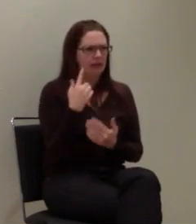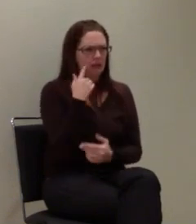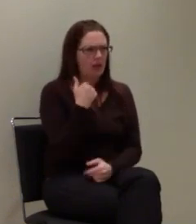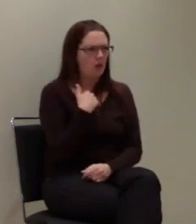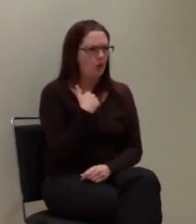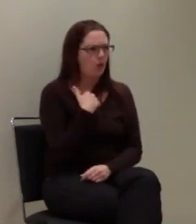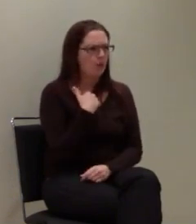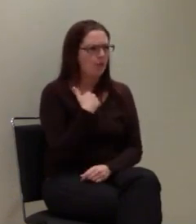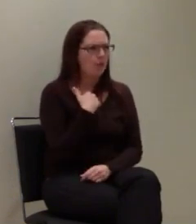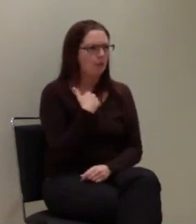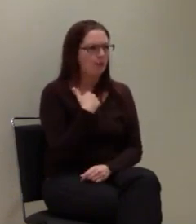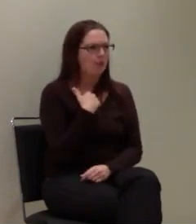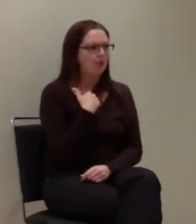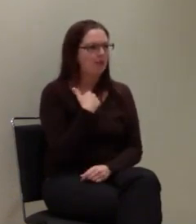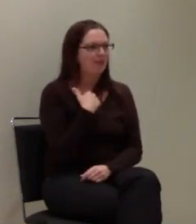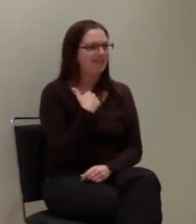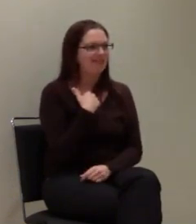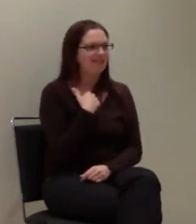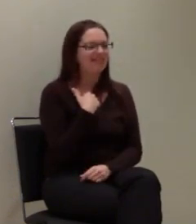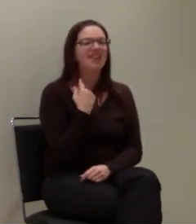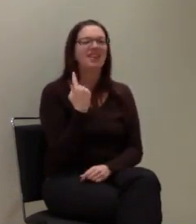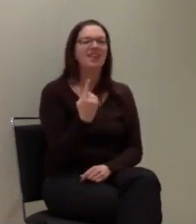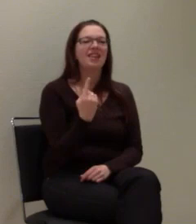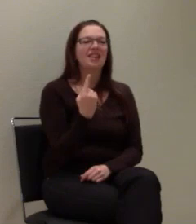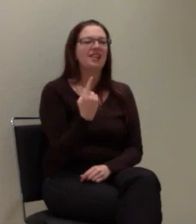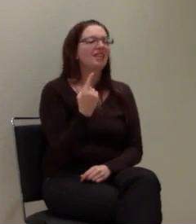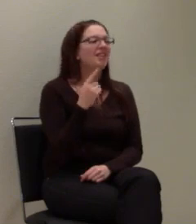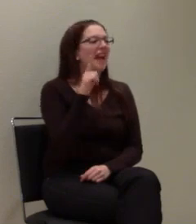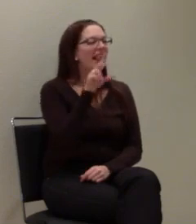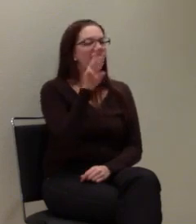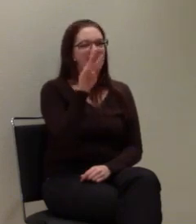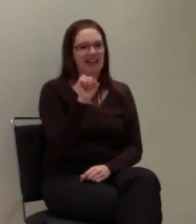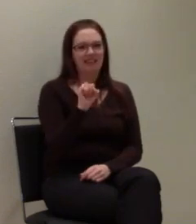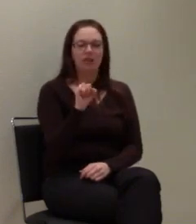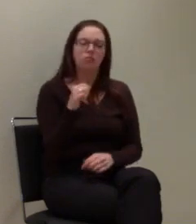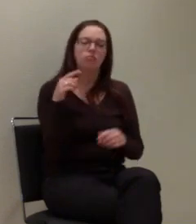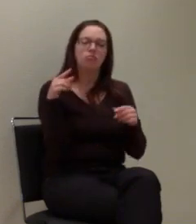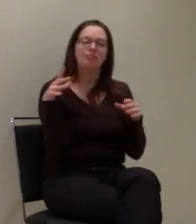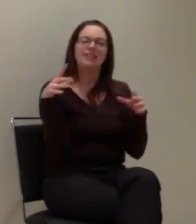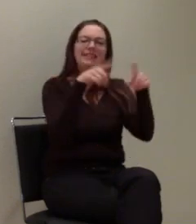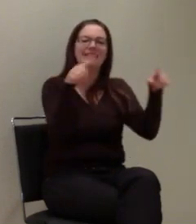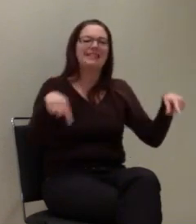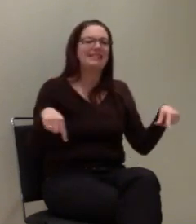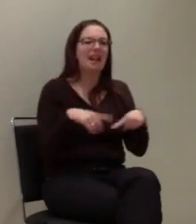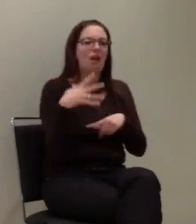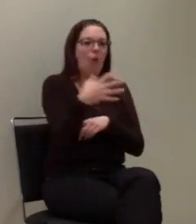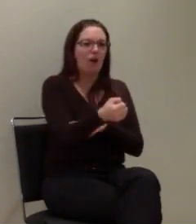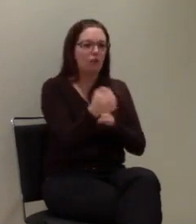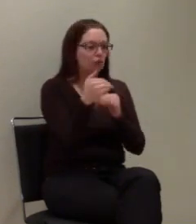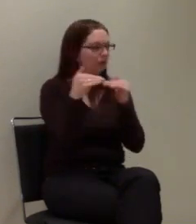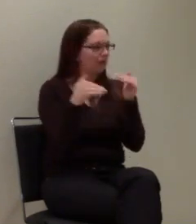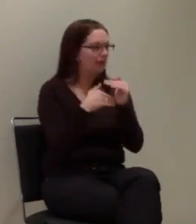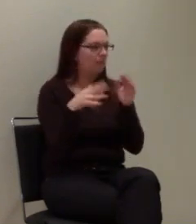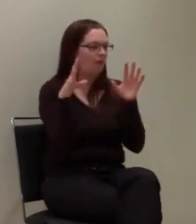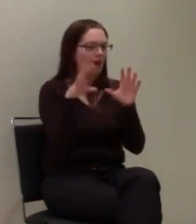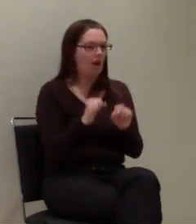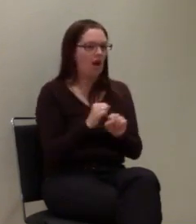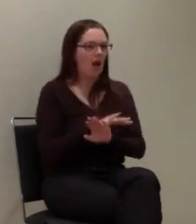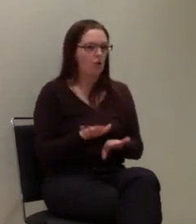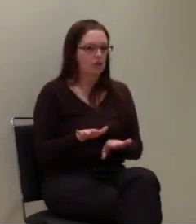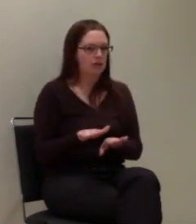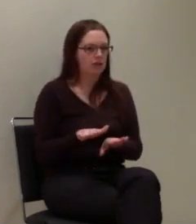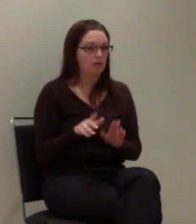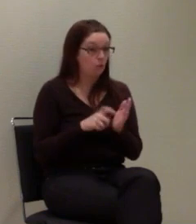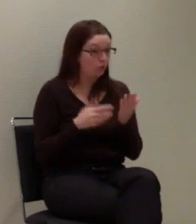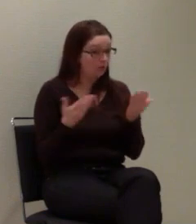Ende 2010 haben die ihre LBS-Systeme, also ihr Zellortungssysteme, abgeschalten. Begründung war, das rechnet sich